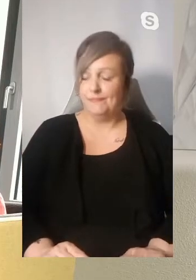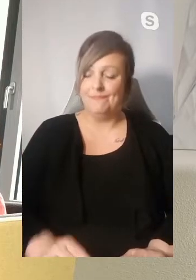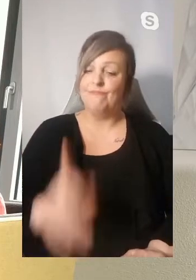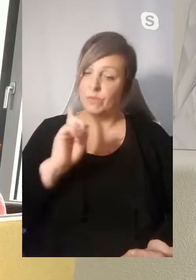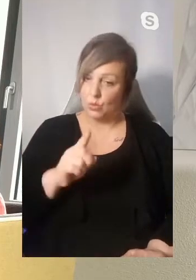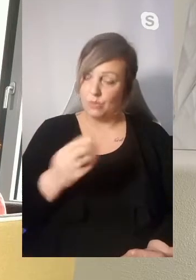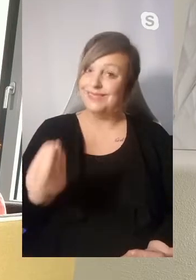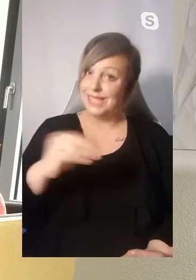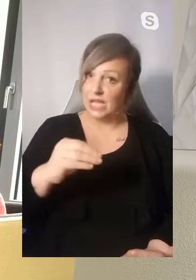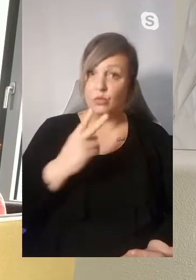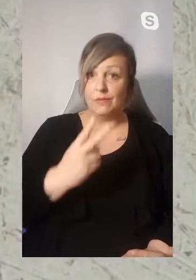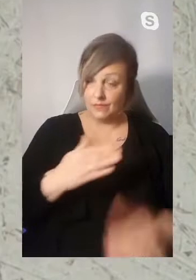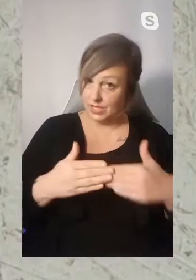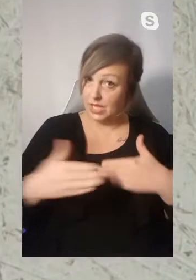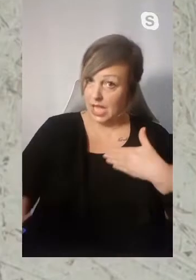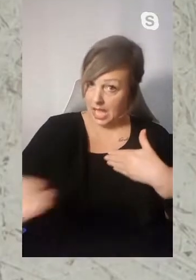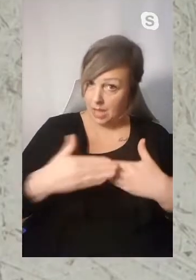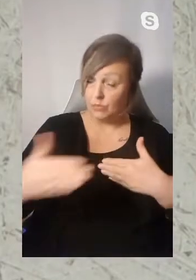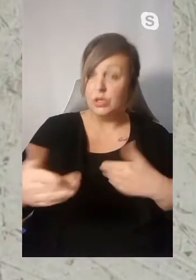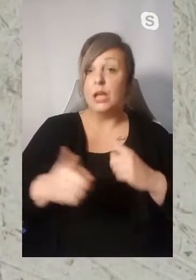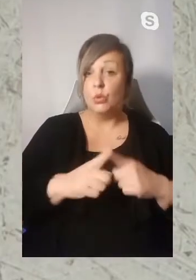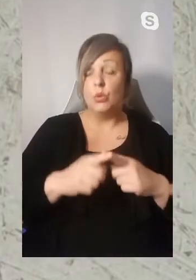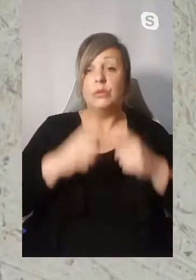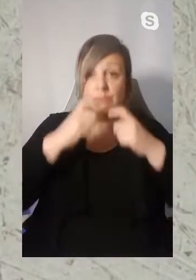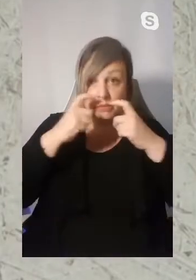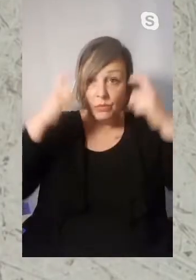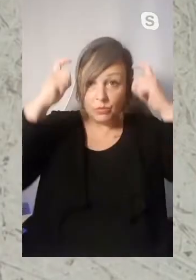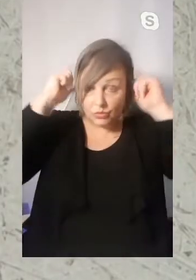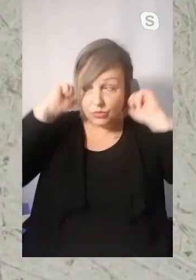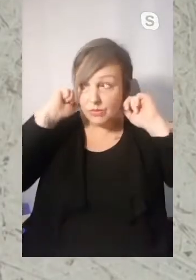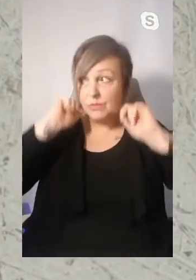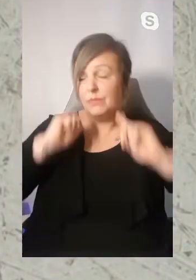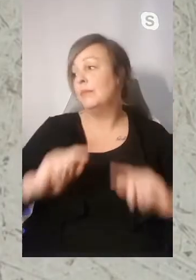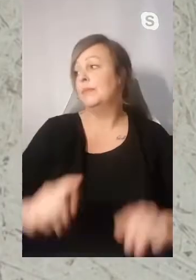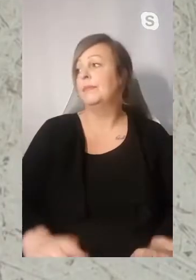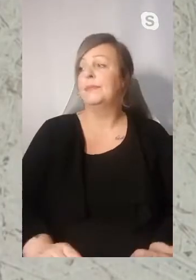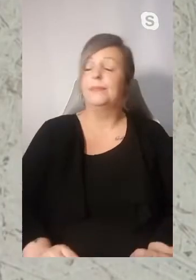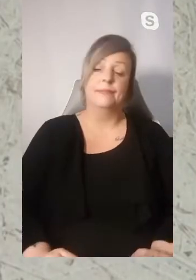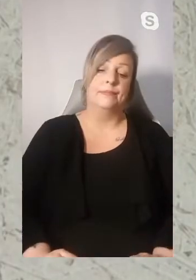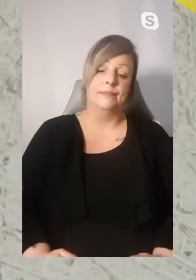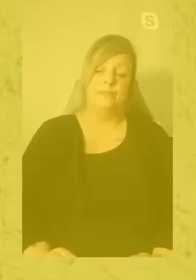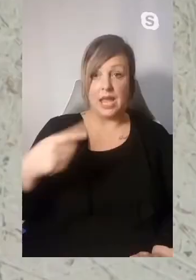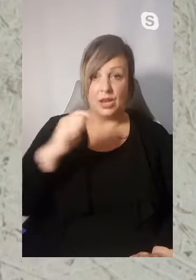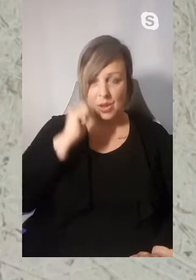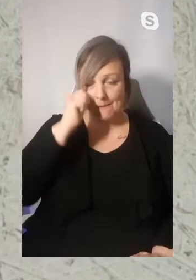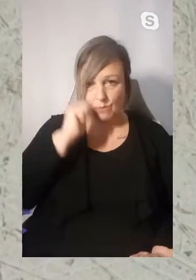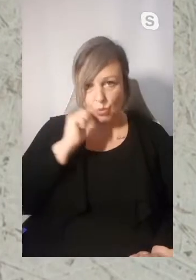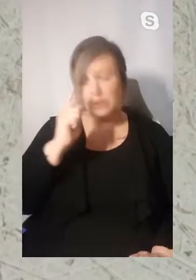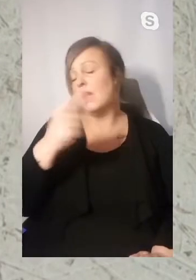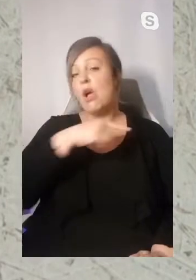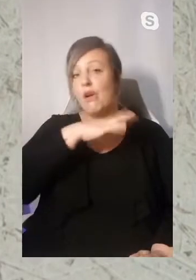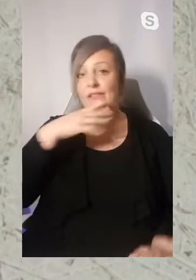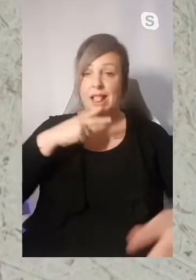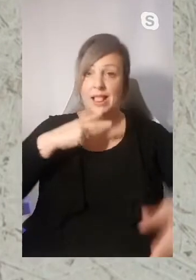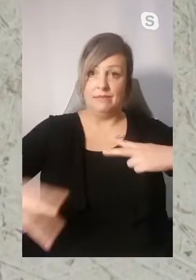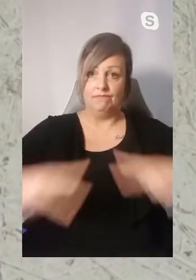das betone ich nochmal, das Abstandsgebot und das Tragen von einem Mund-Nasen-Schutz, das gilt, weil es ist nicht abgeschafft, sondern es ist bekräftigt. Am Montag dürfen die